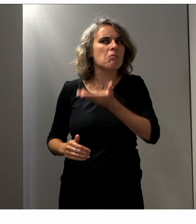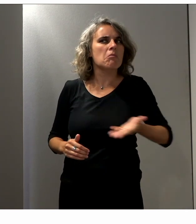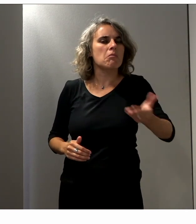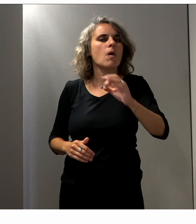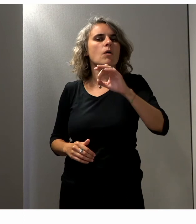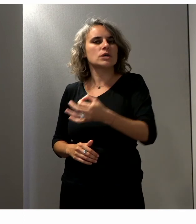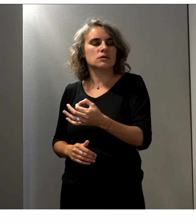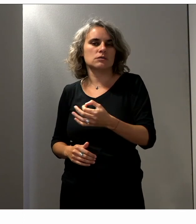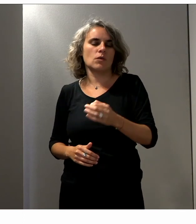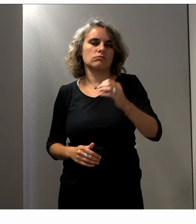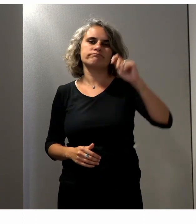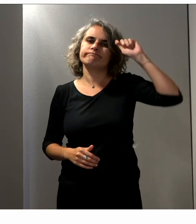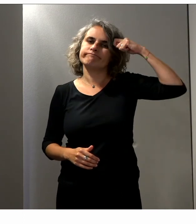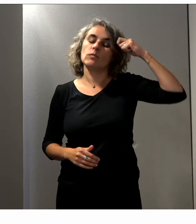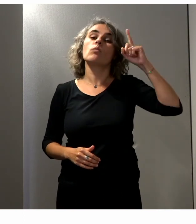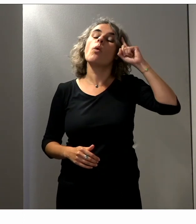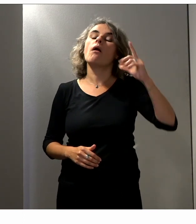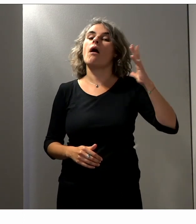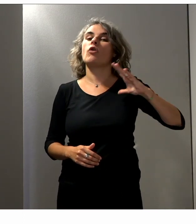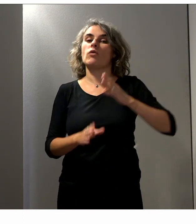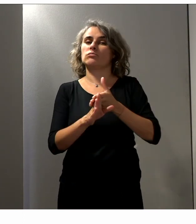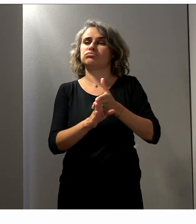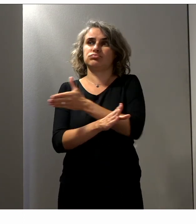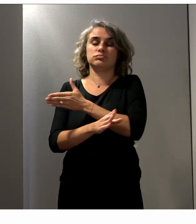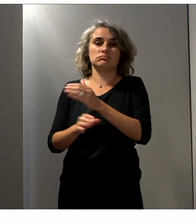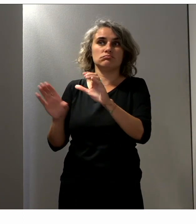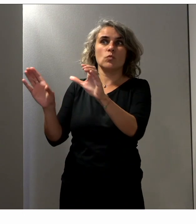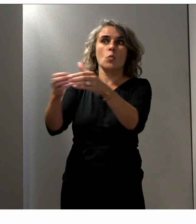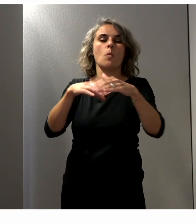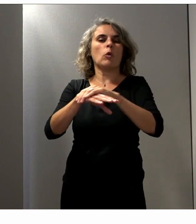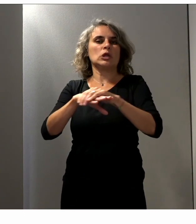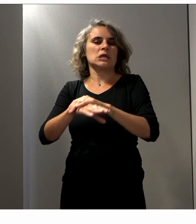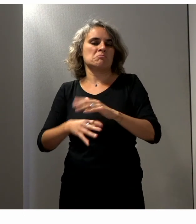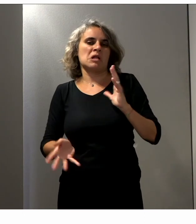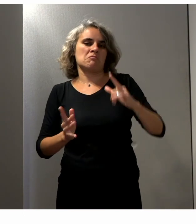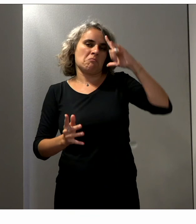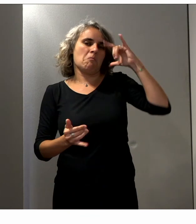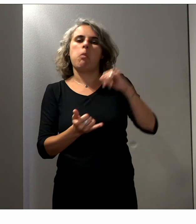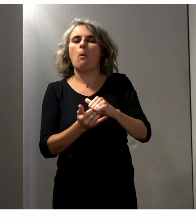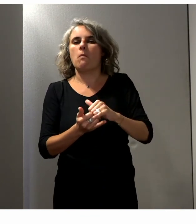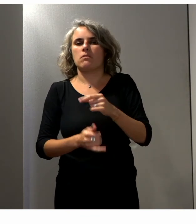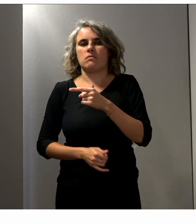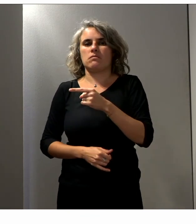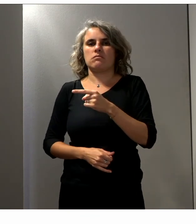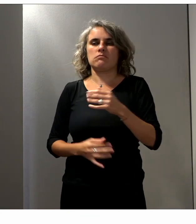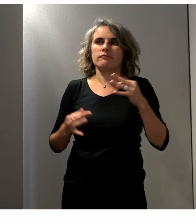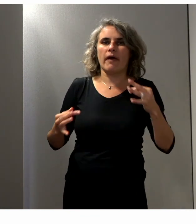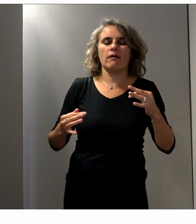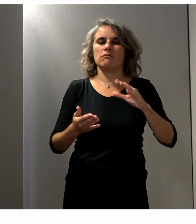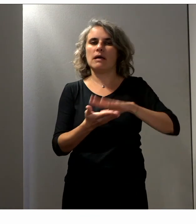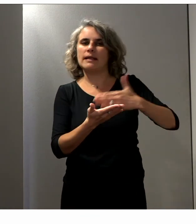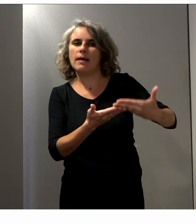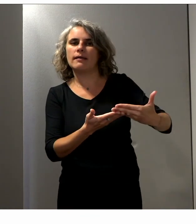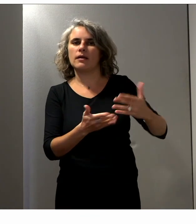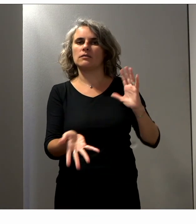de conscience, parce que je crois que c'était une méconnaissance d'un certain nombre d'acteurs du jeu politique sur les possibilités de recourir